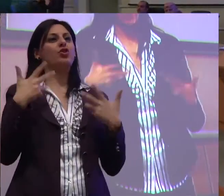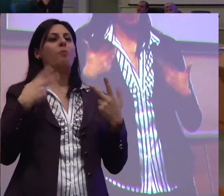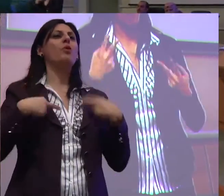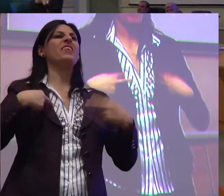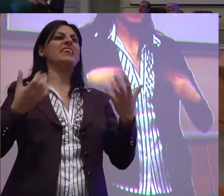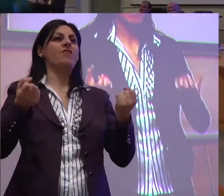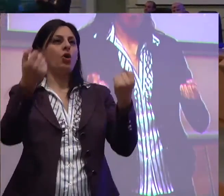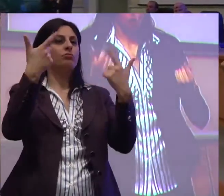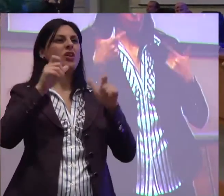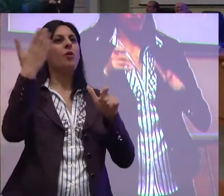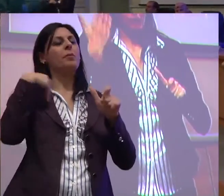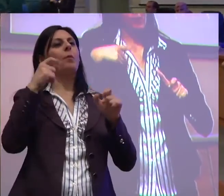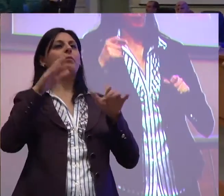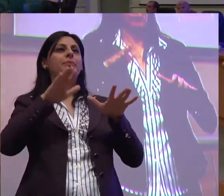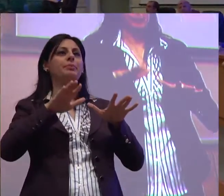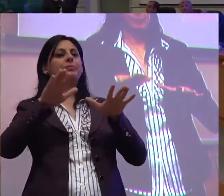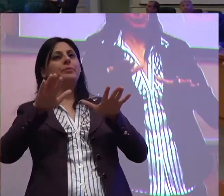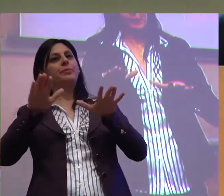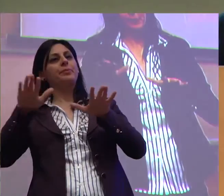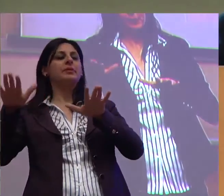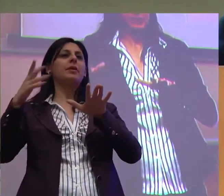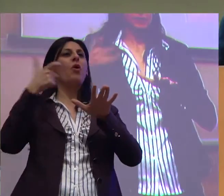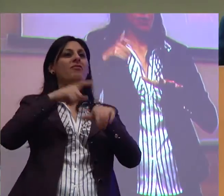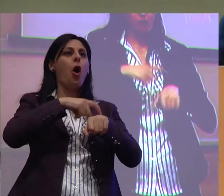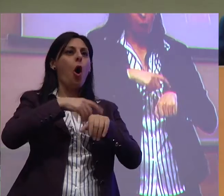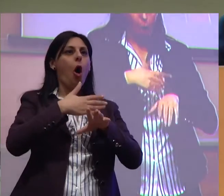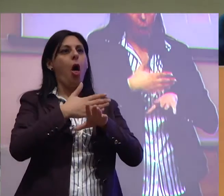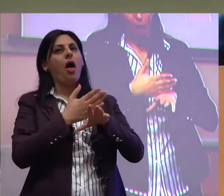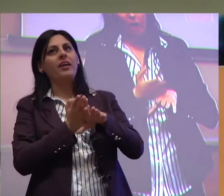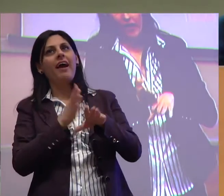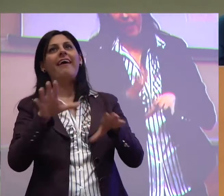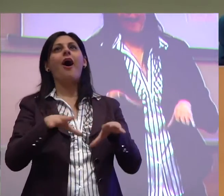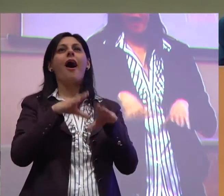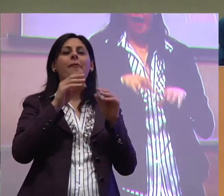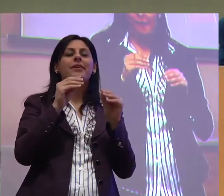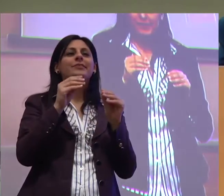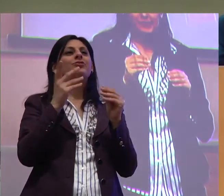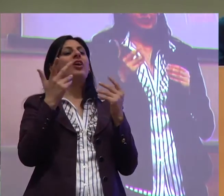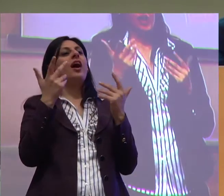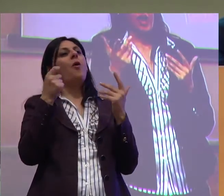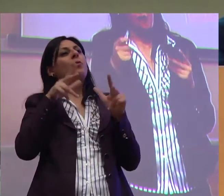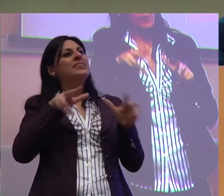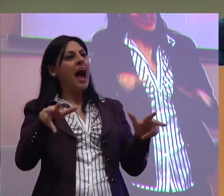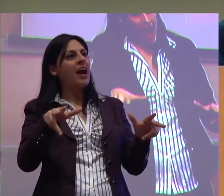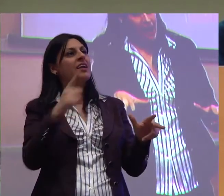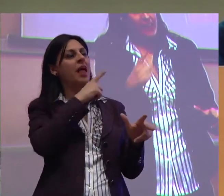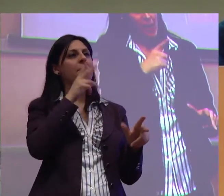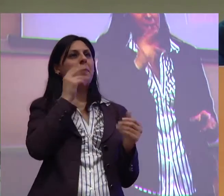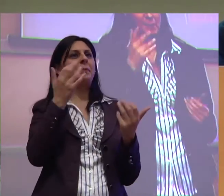forse poteva rischiare di, vista l'ora, di essere intriso di un po' di stanchezza.